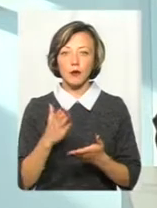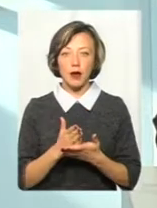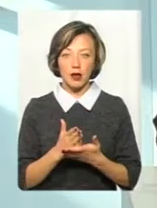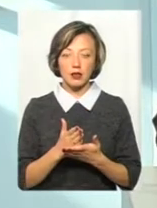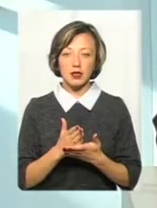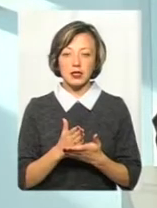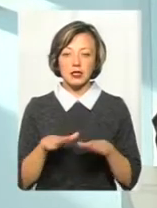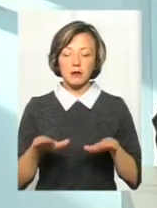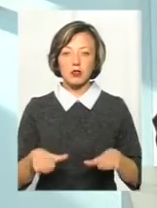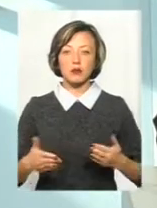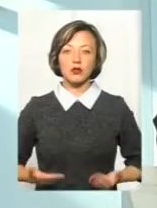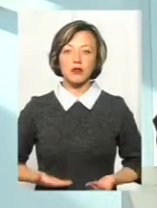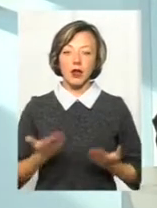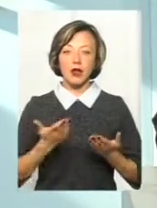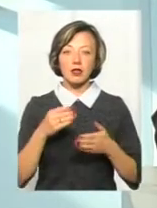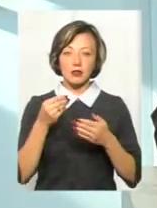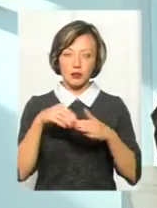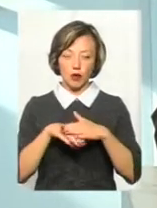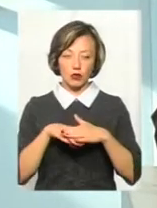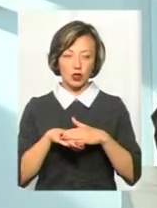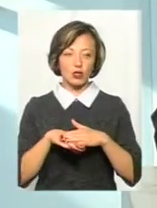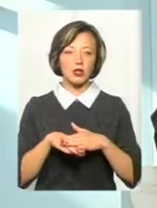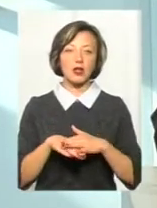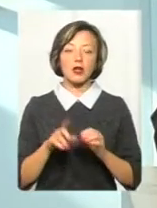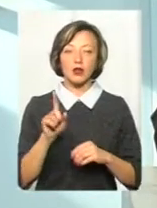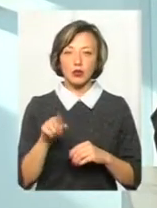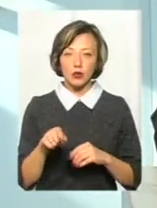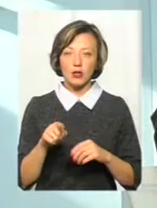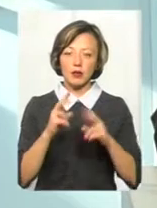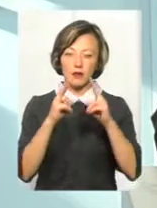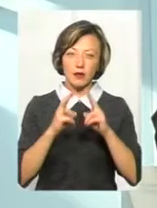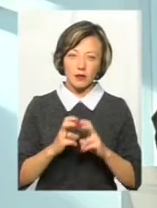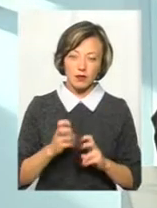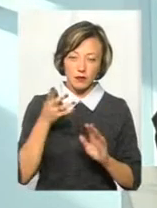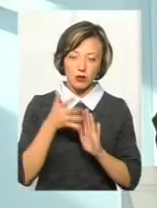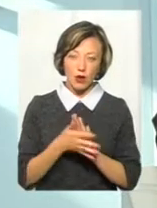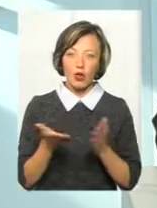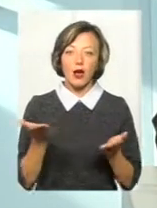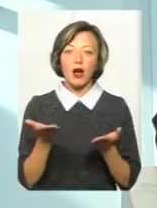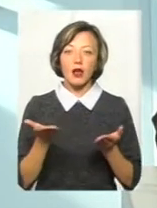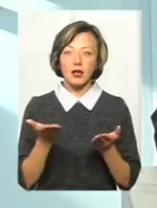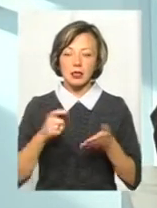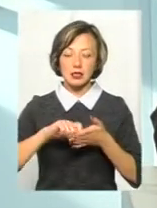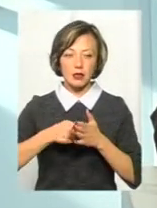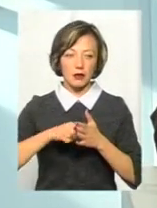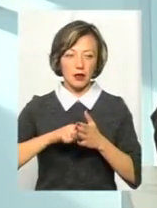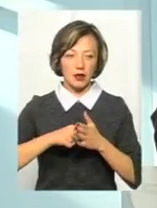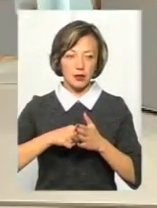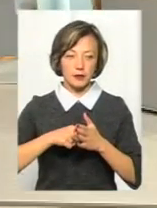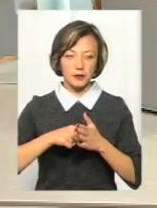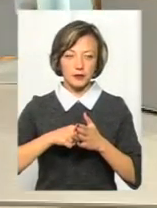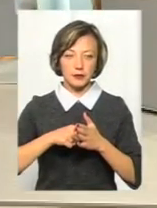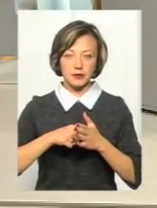за місцем проживання якісь заощадження. Тоді вони вивчають, які саме замки, бо